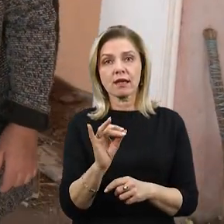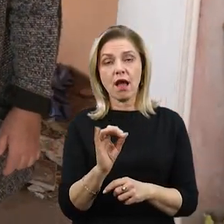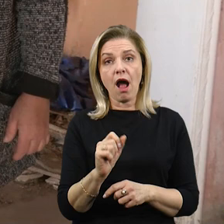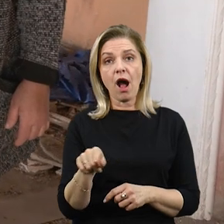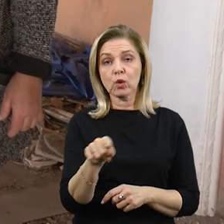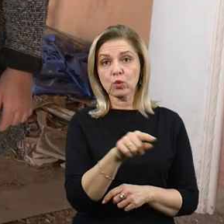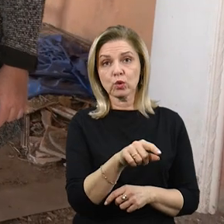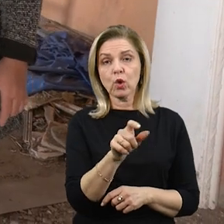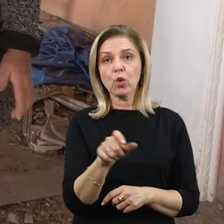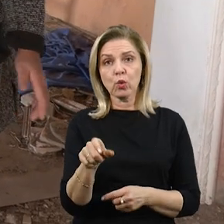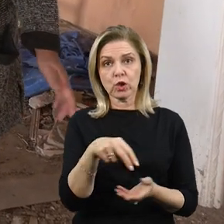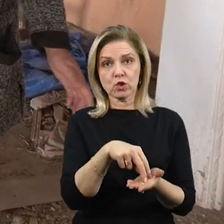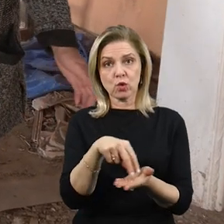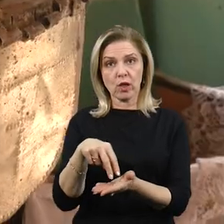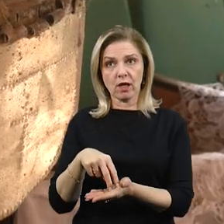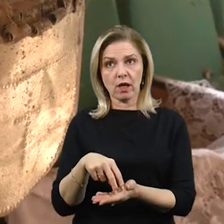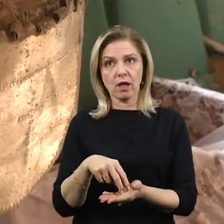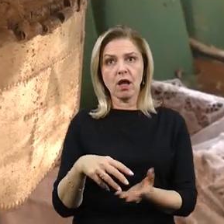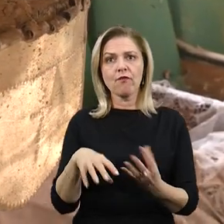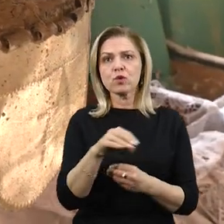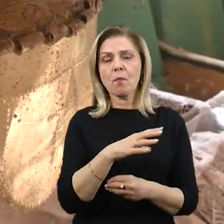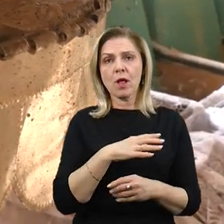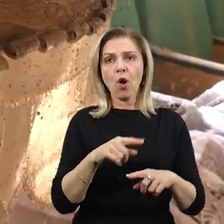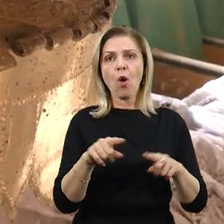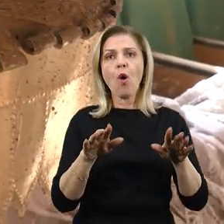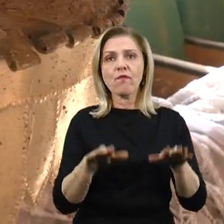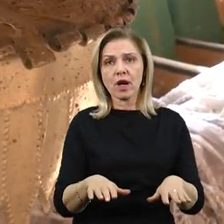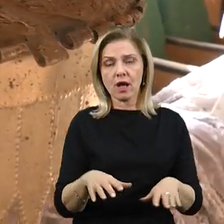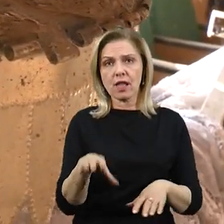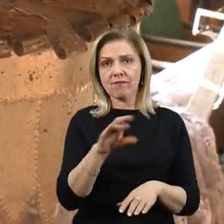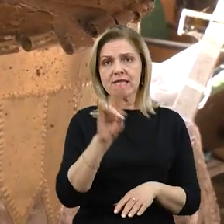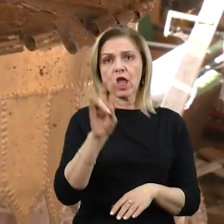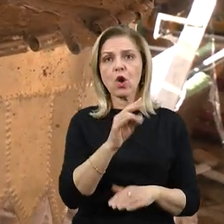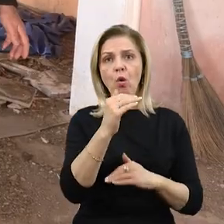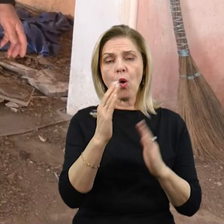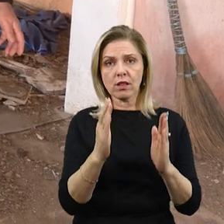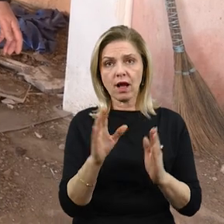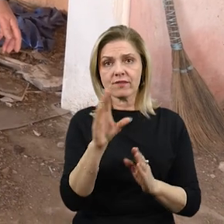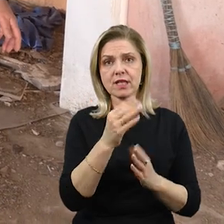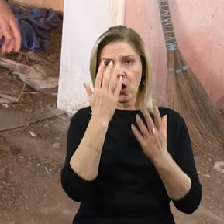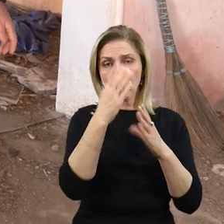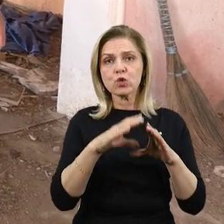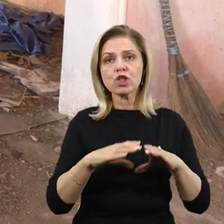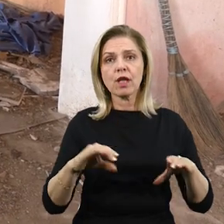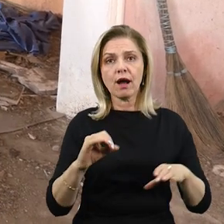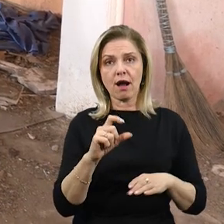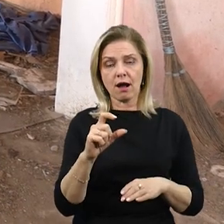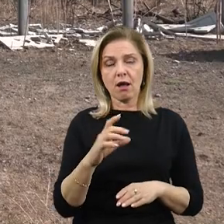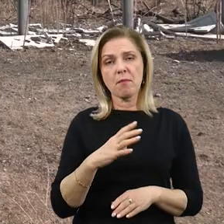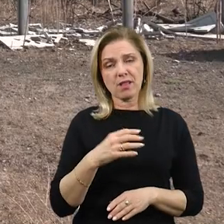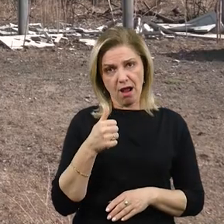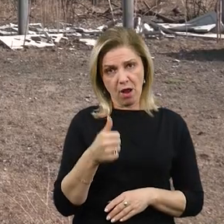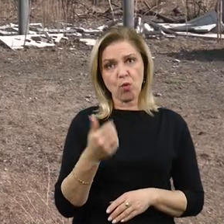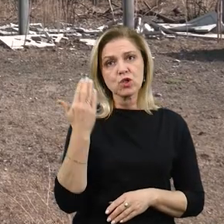стояли. Кругом було все в коврах, все в іконах, все в рушниках. Хороша була церква.